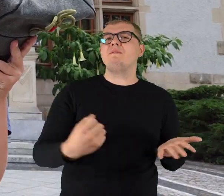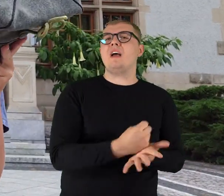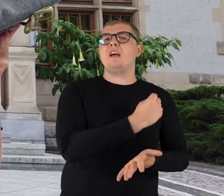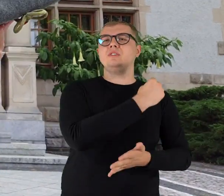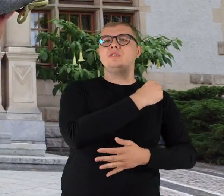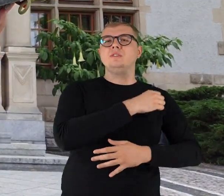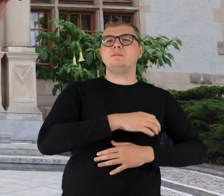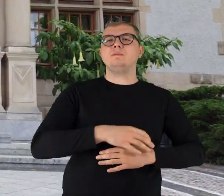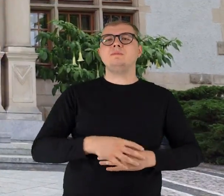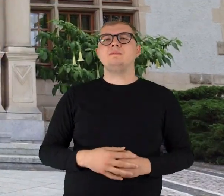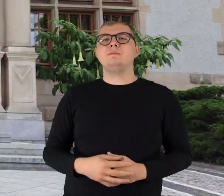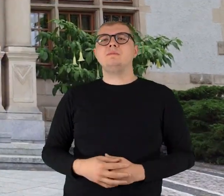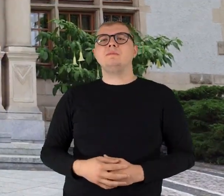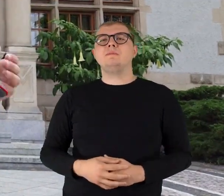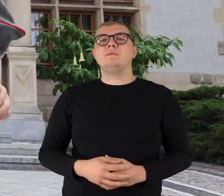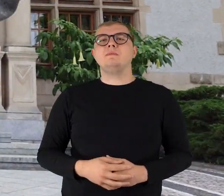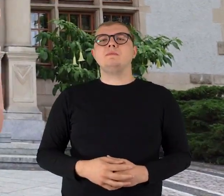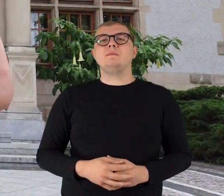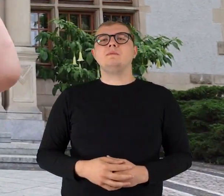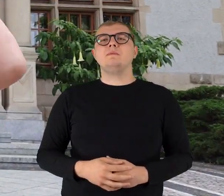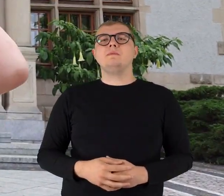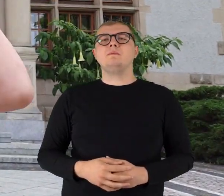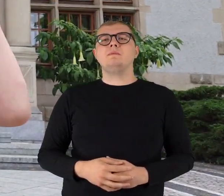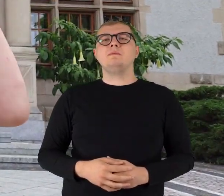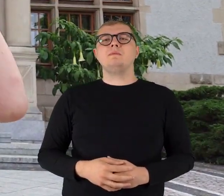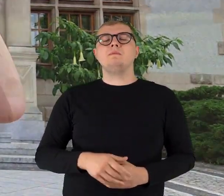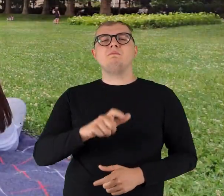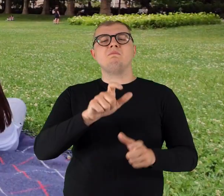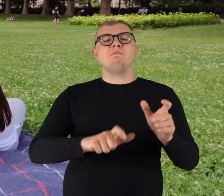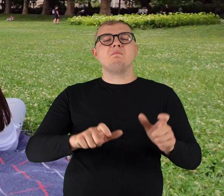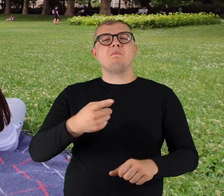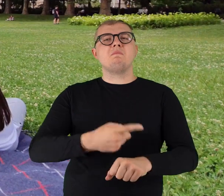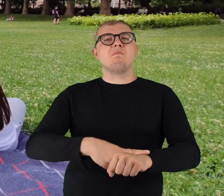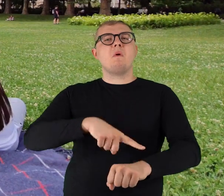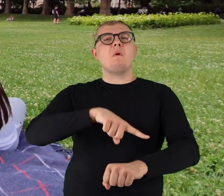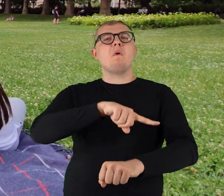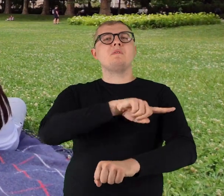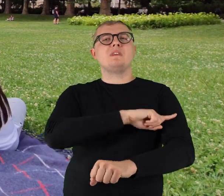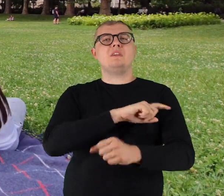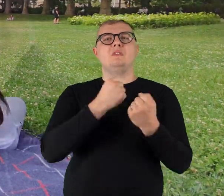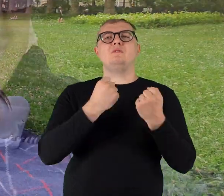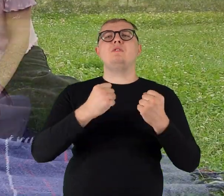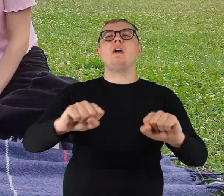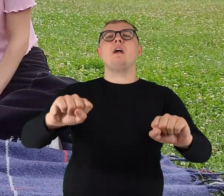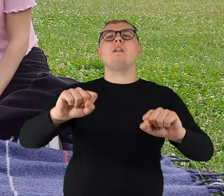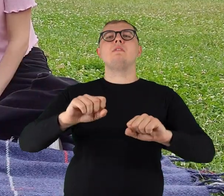broń Dzielni poznańczanie